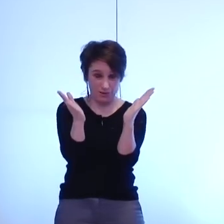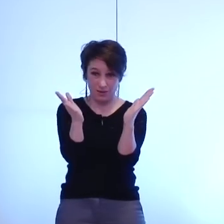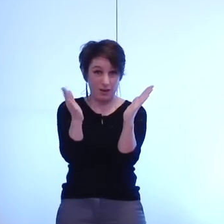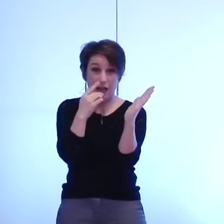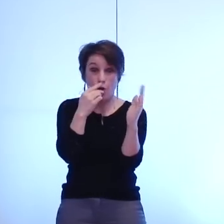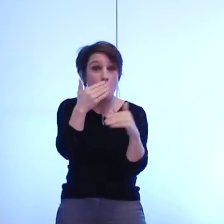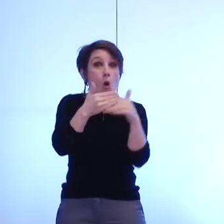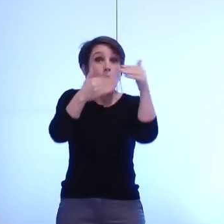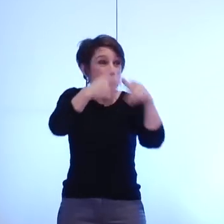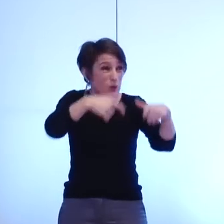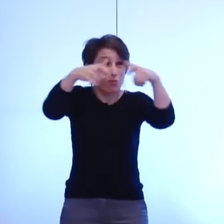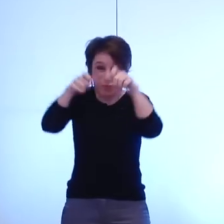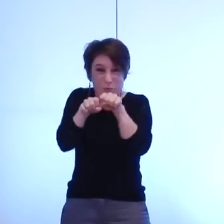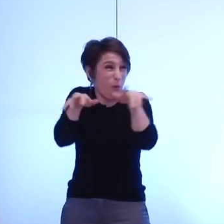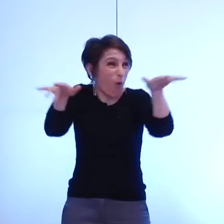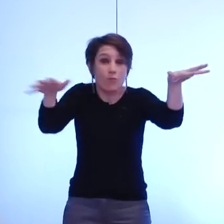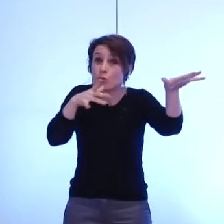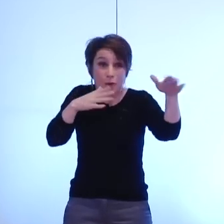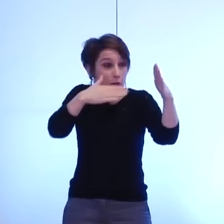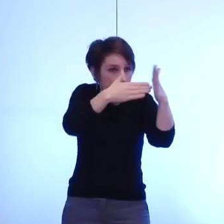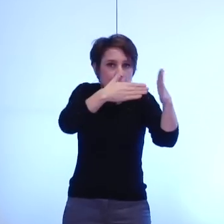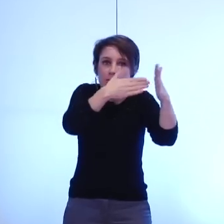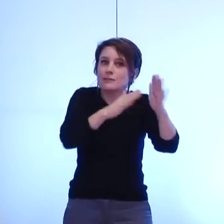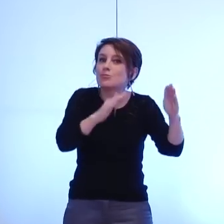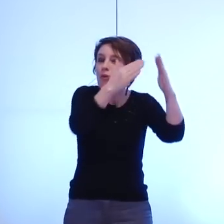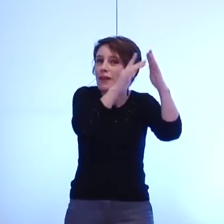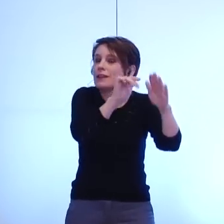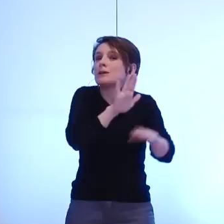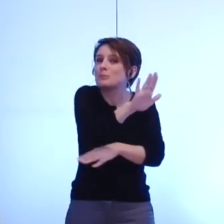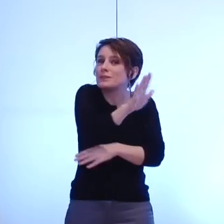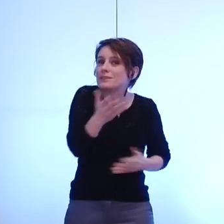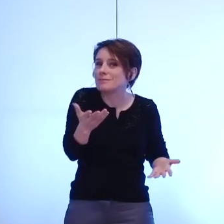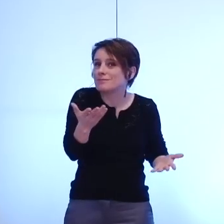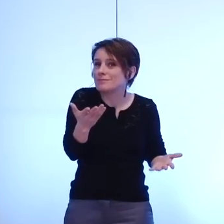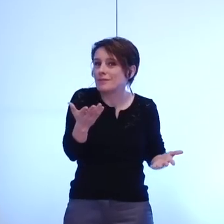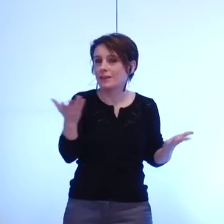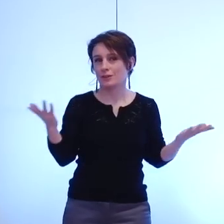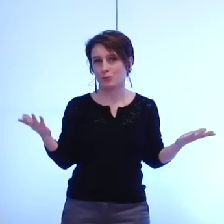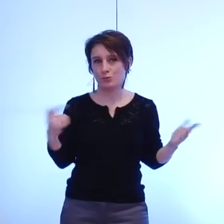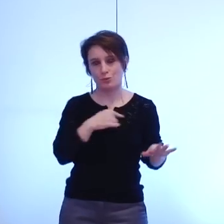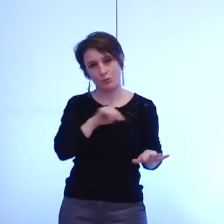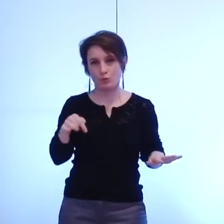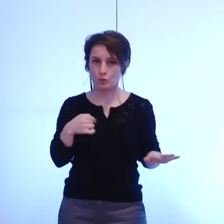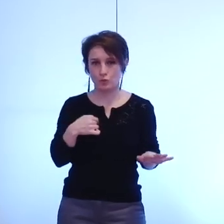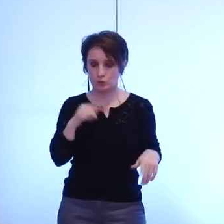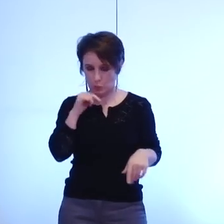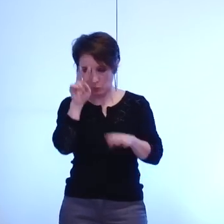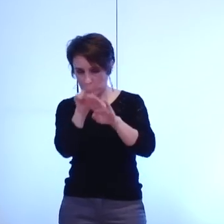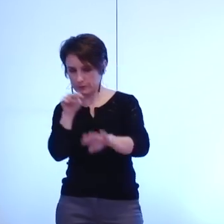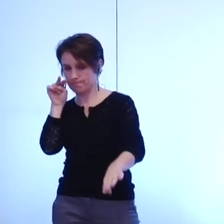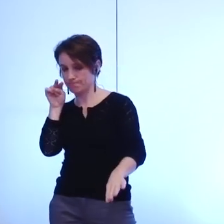et c'est par ces spécificités là que nous devons aborder aussi